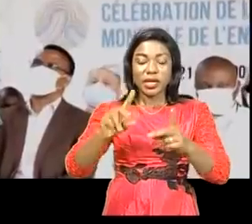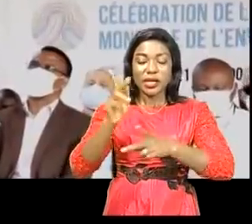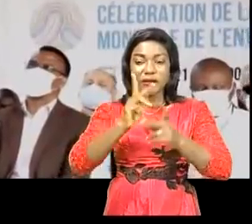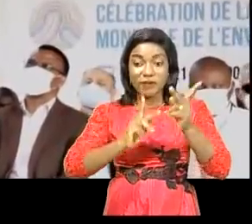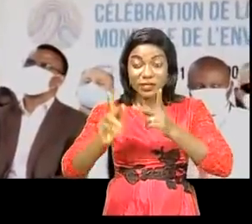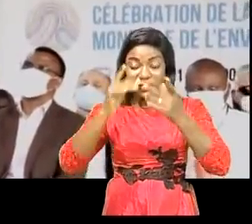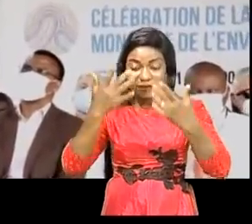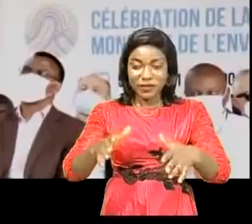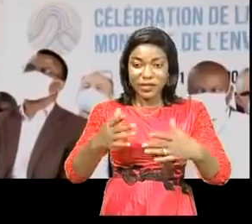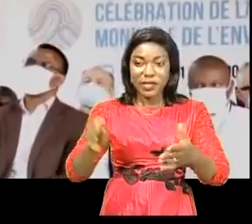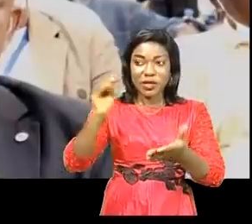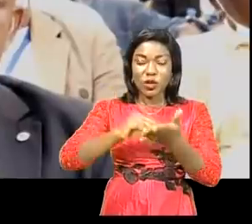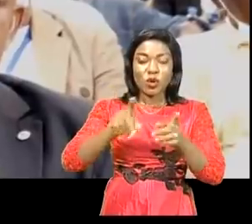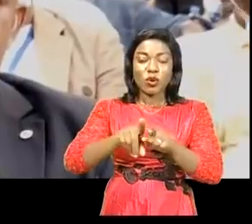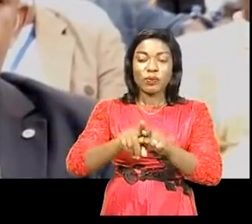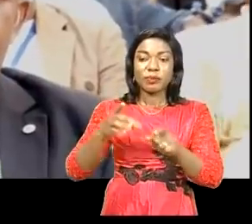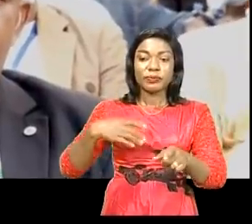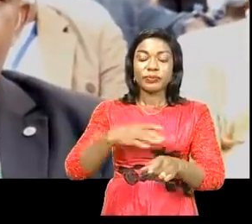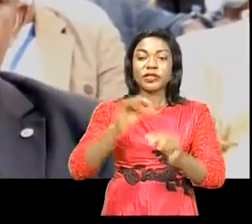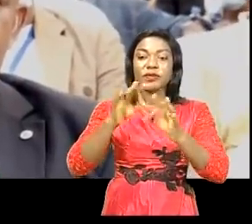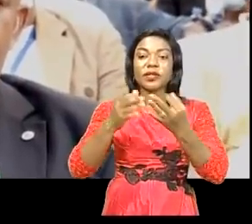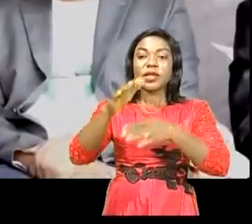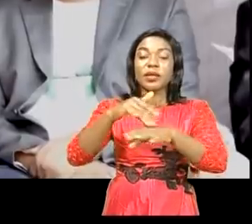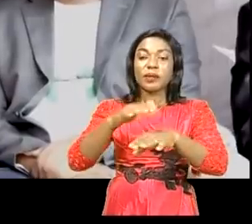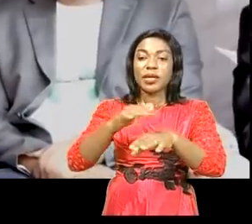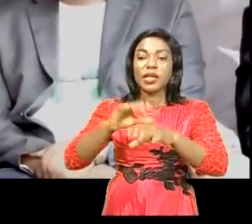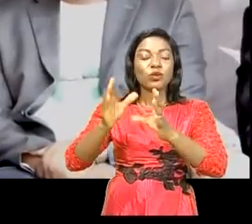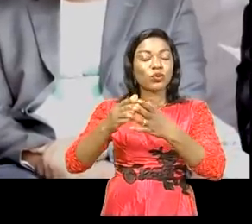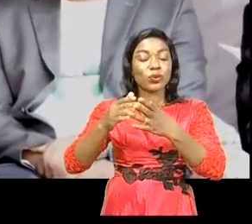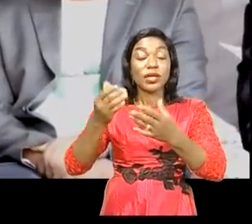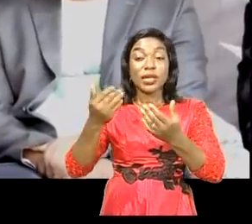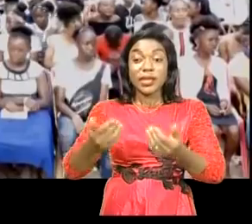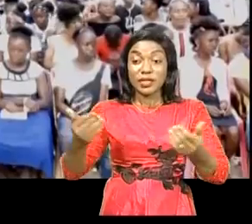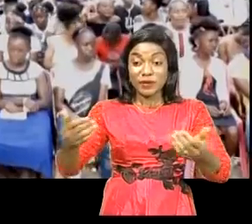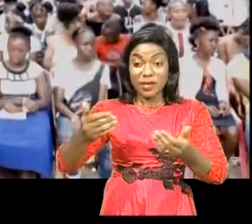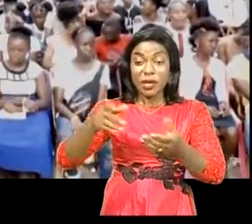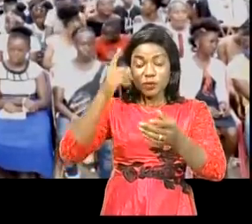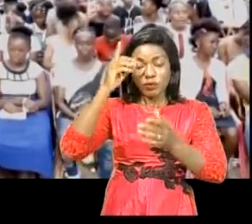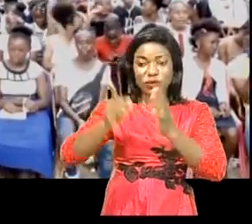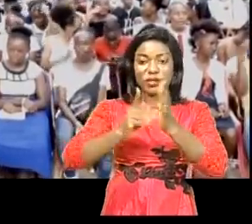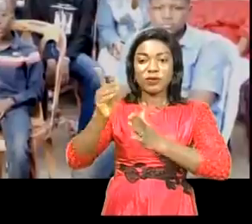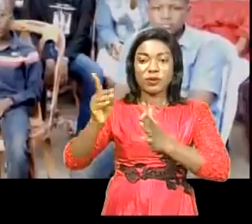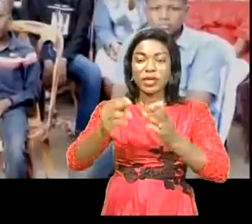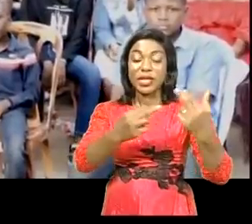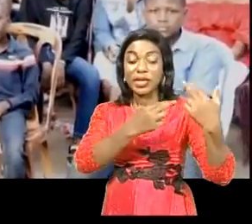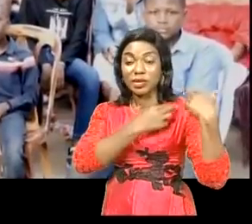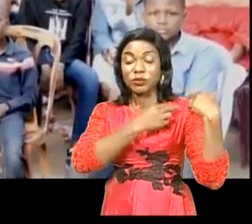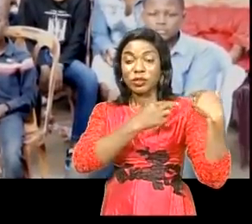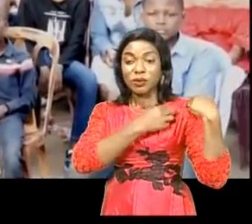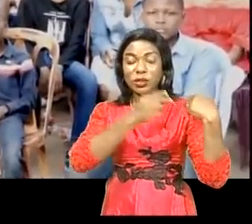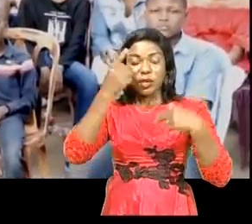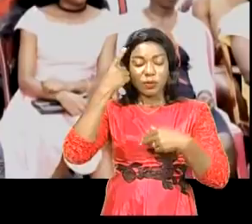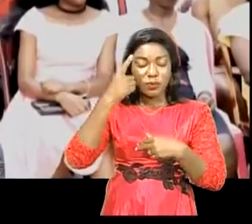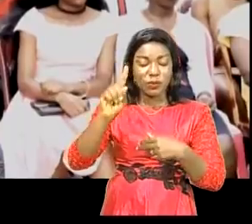Bazaïba Massoudi, comme mère de famille, a fait appel à la conscience des élèves de développer un sens de responsabilité en ce qui